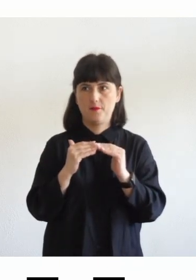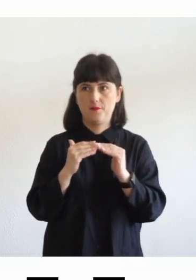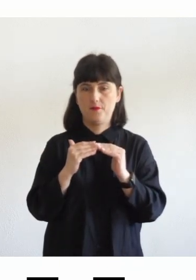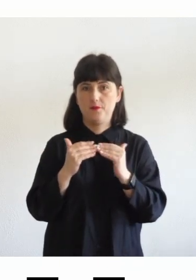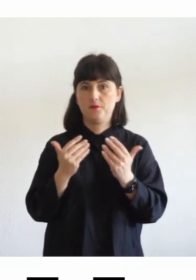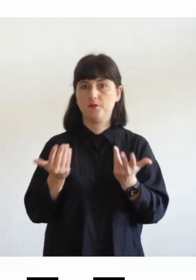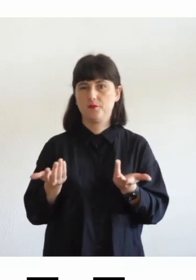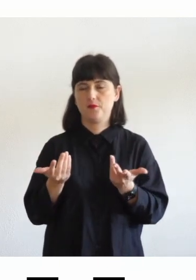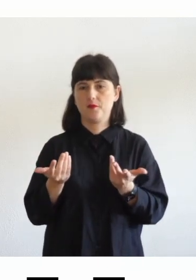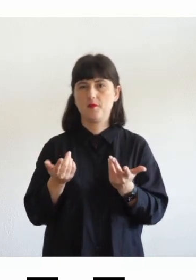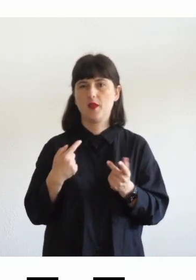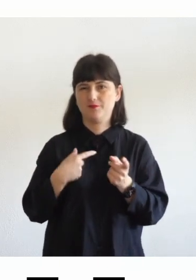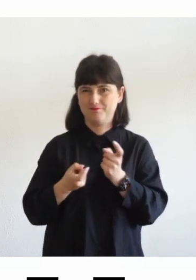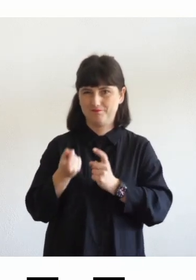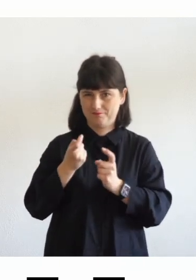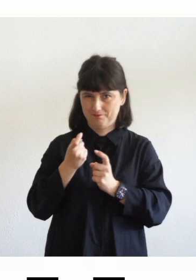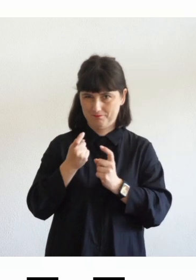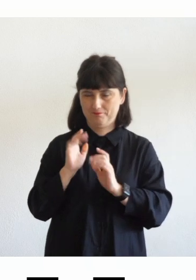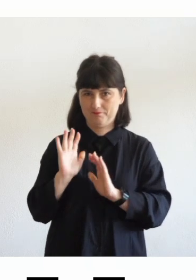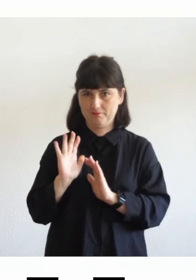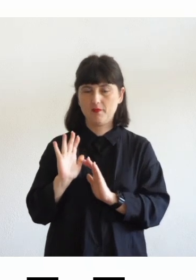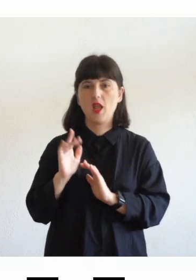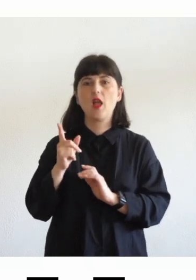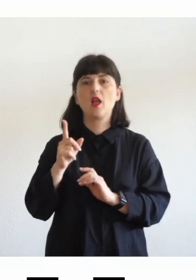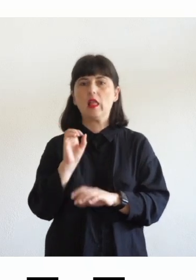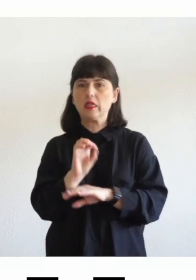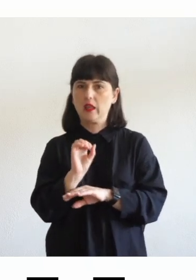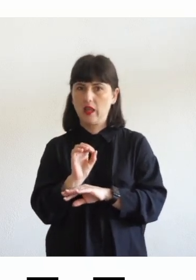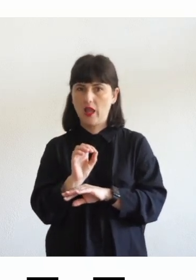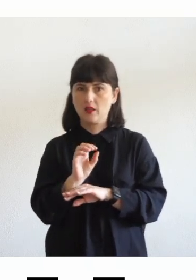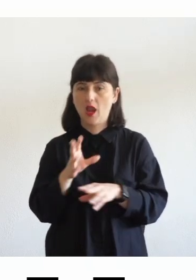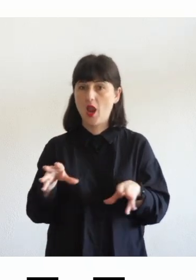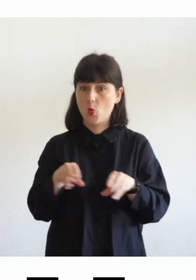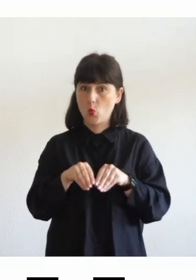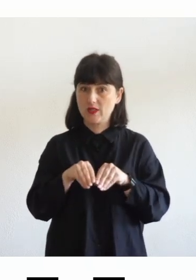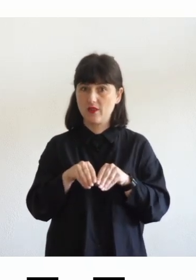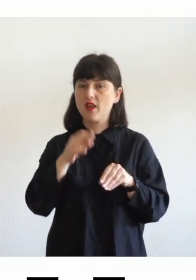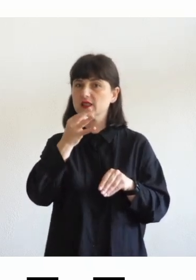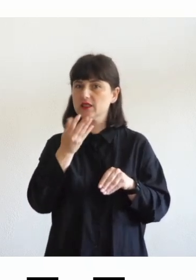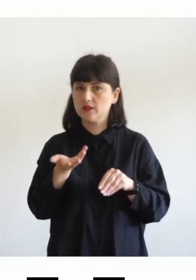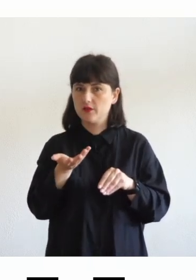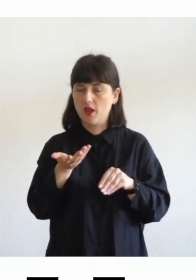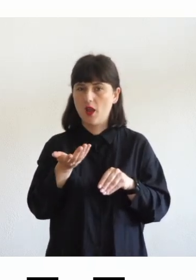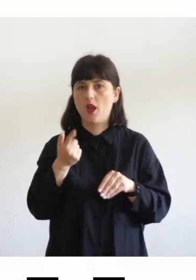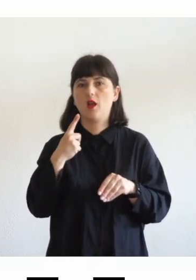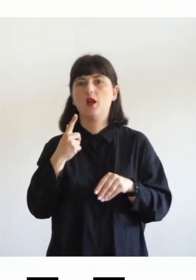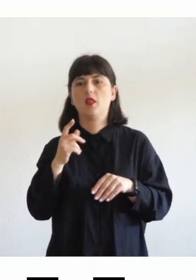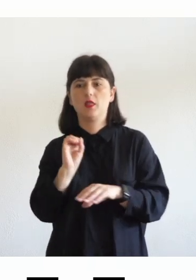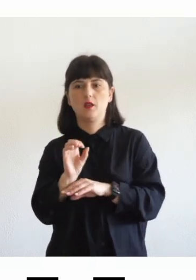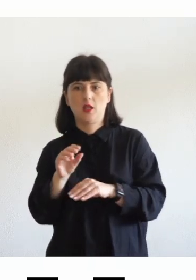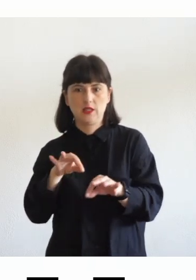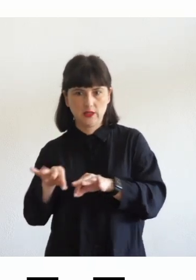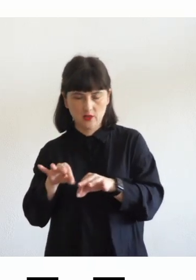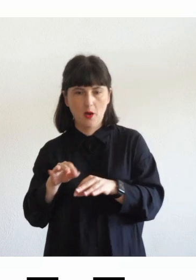torniamo un po' sul fatto che se parliamo di didattica inclusiva dobbiamo sicuramente pensare alle strategie didattiche le